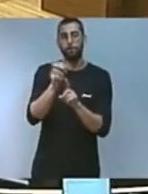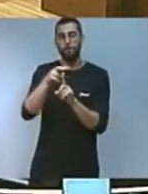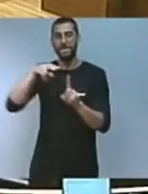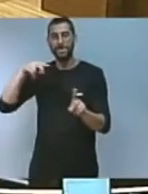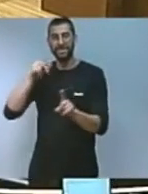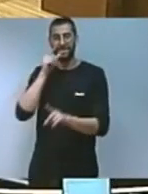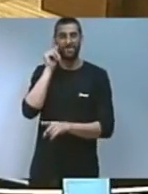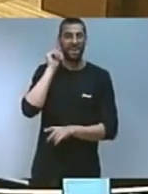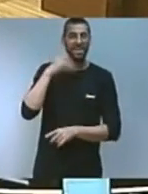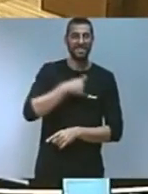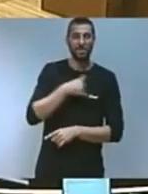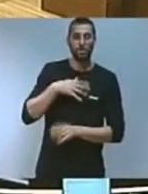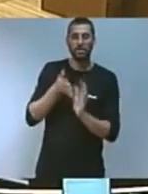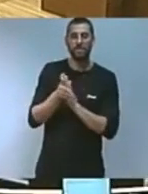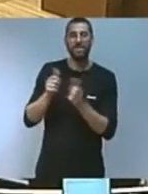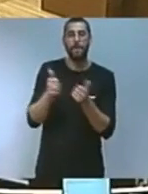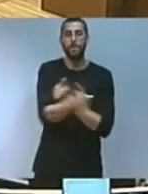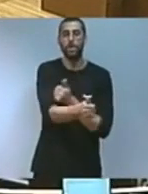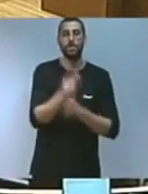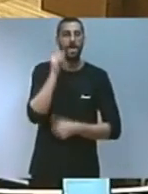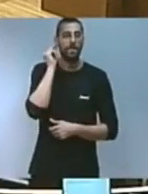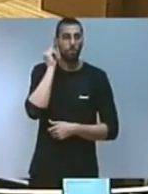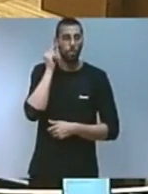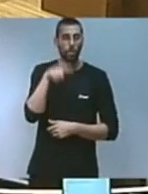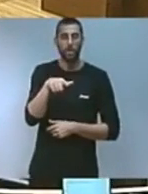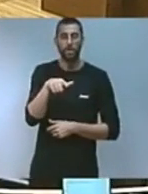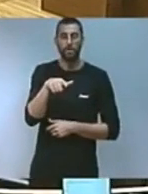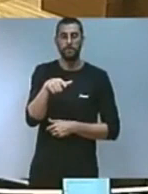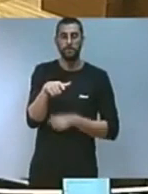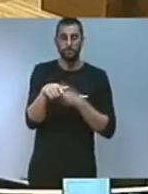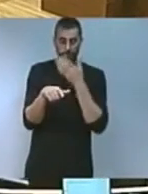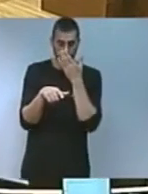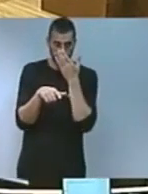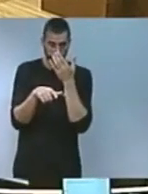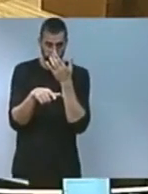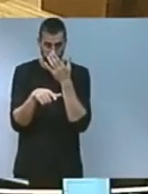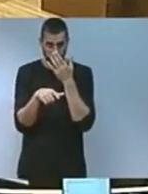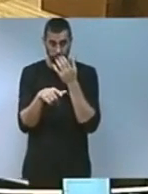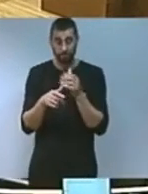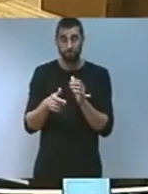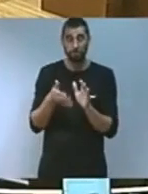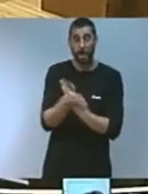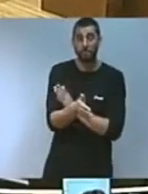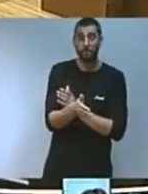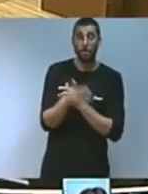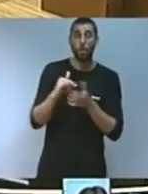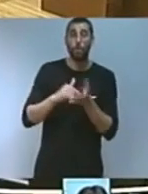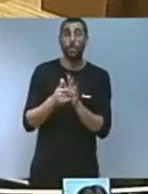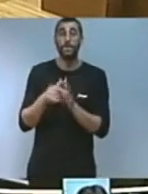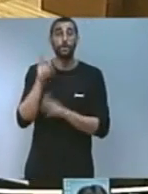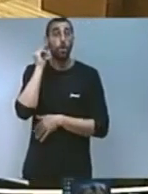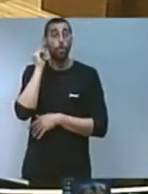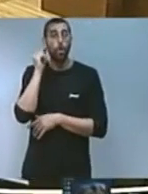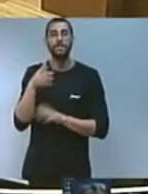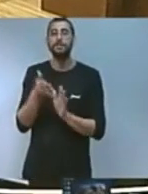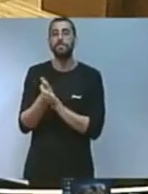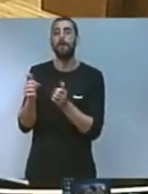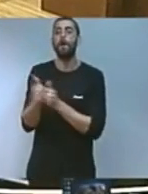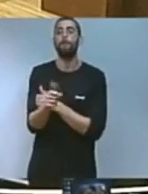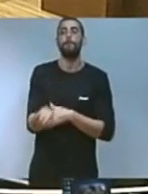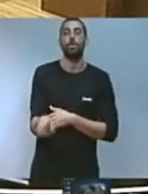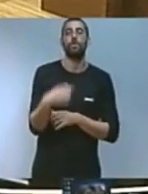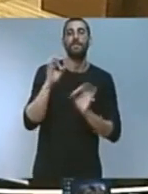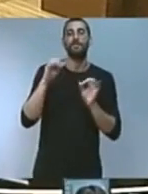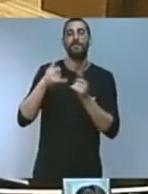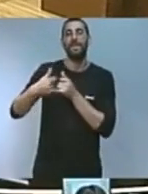paper de la dona aplicant avantatges en l'alabaremació dels projectes presentats per dones a les línies d'ajuda del